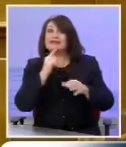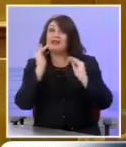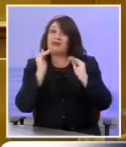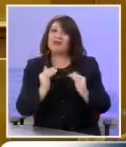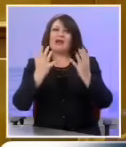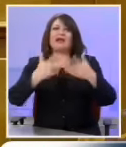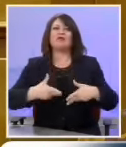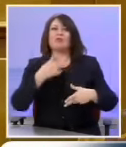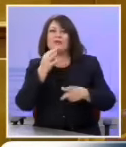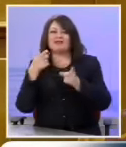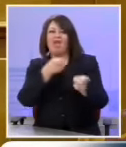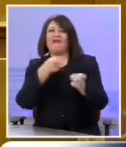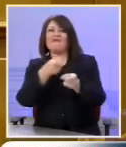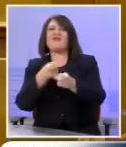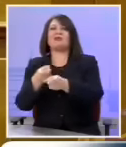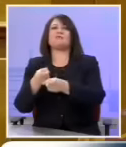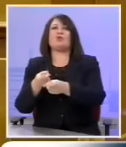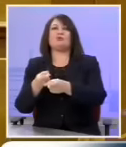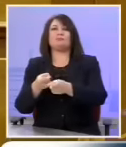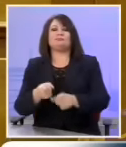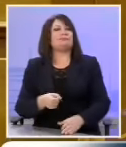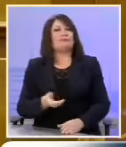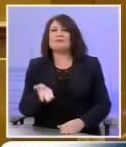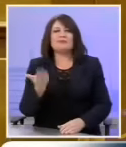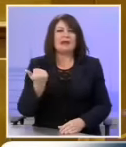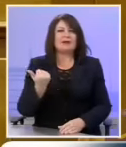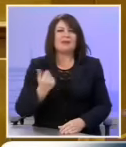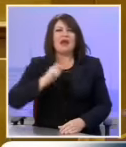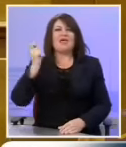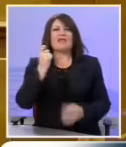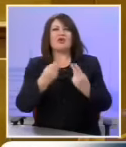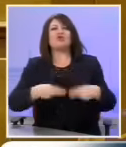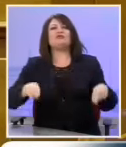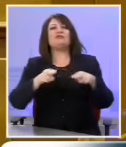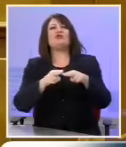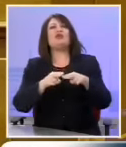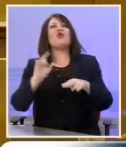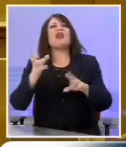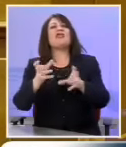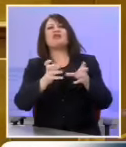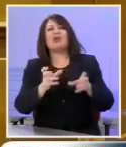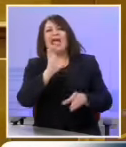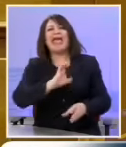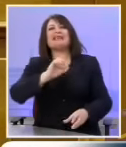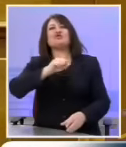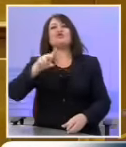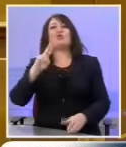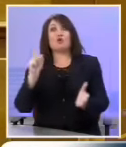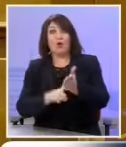να λειτουργούν υπό εκβιασμό. Δεν υπάρχει καν Εθνικό Συμβούλιο Εδοτηλεόρασης με νόμιμη συγκρότηση.